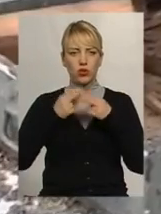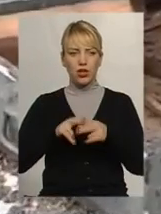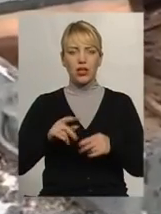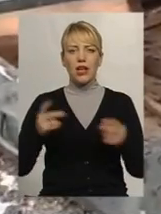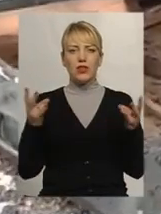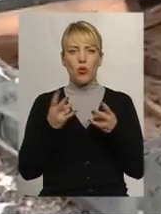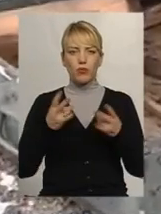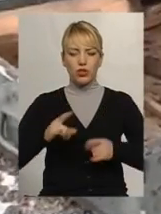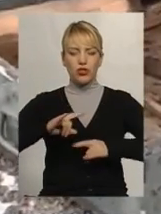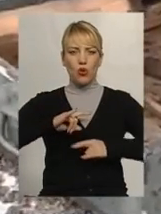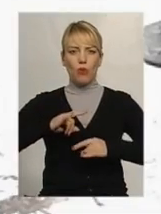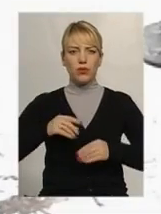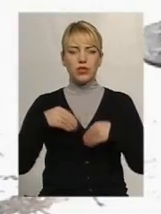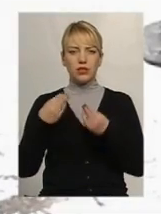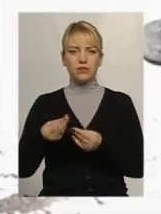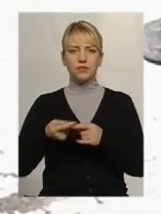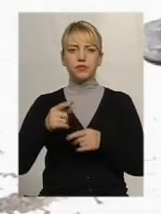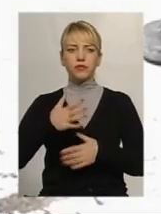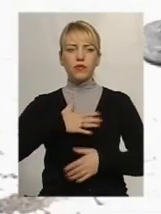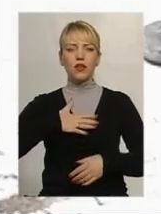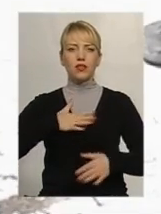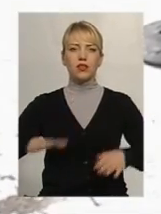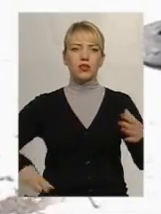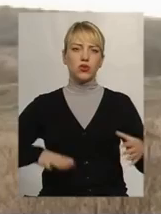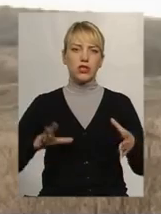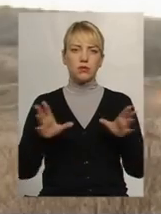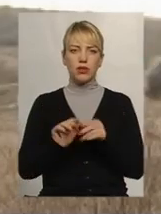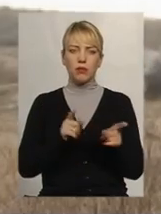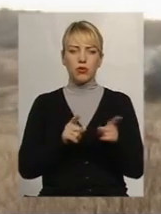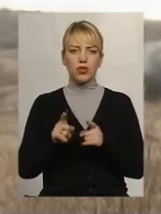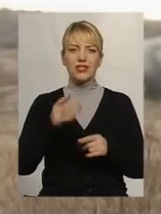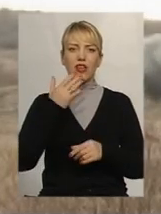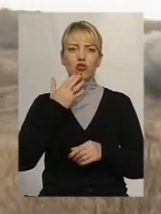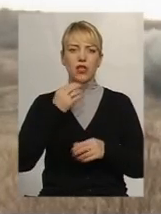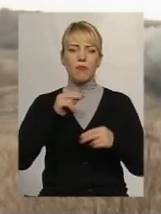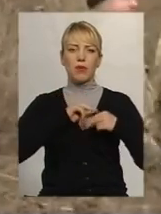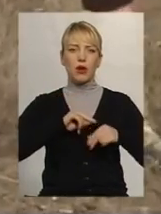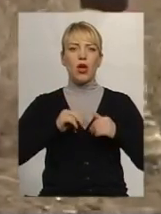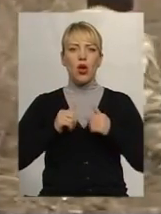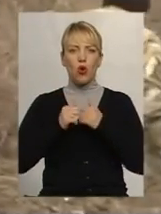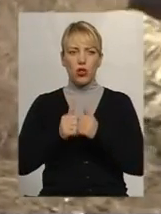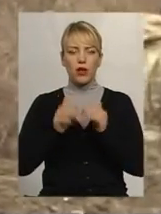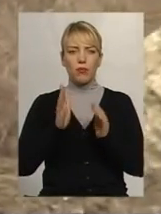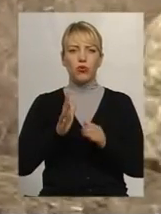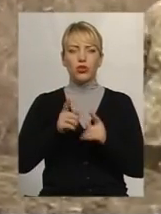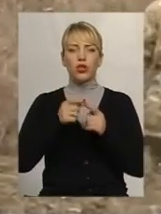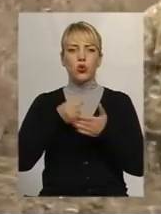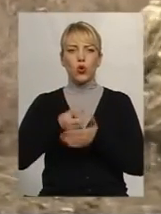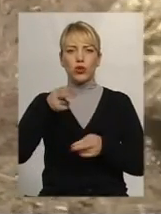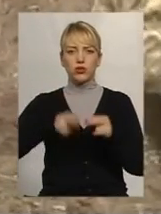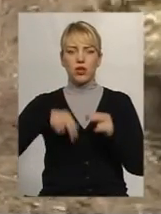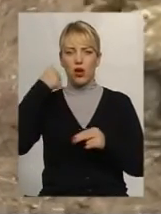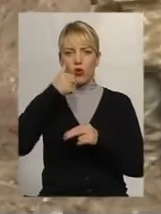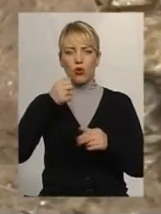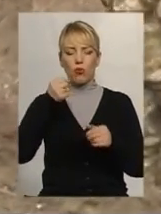Українських воїків забезпечили канадські інструктори. Спільна підготовка з іноземними колегами триватиме щонайменше до кінця року. По закінченню